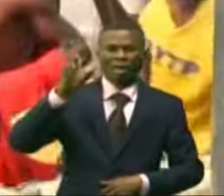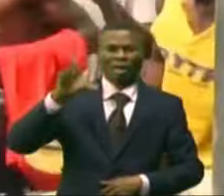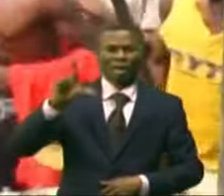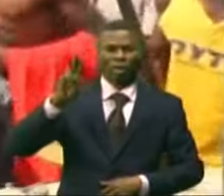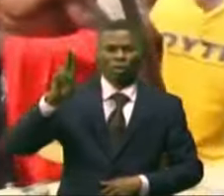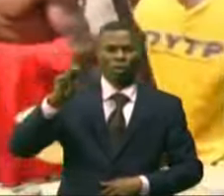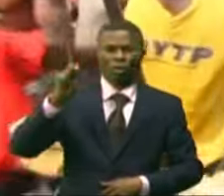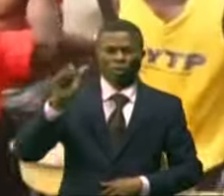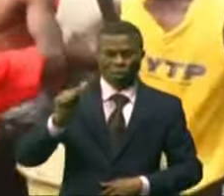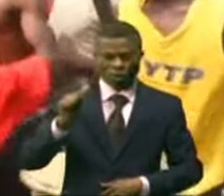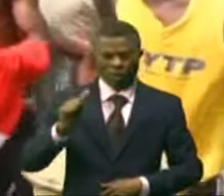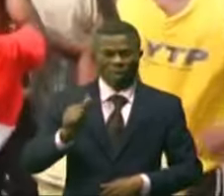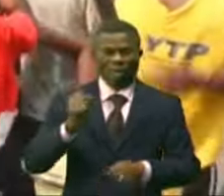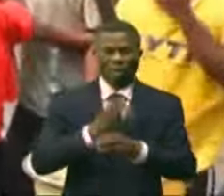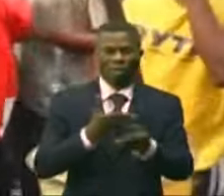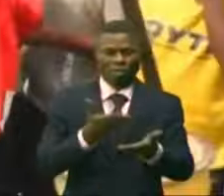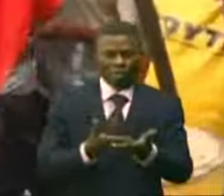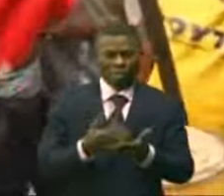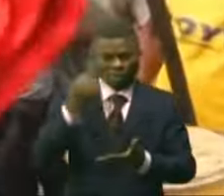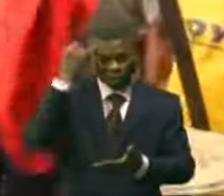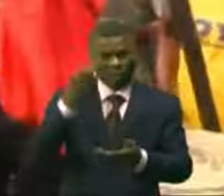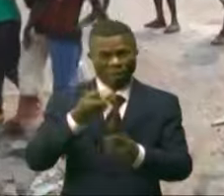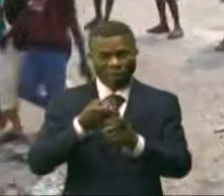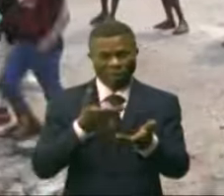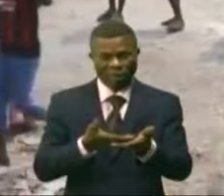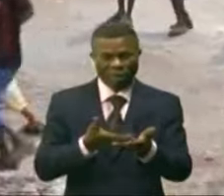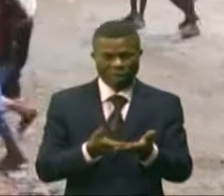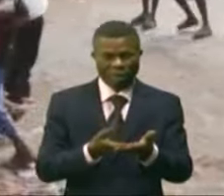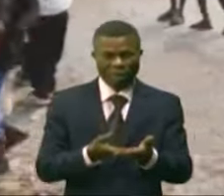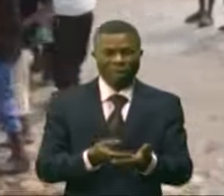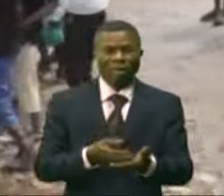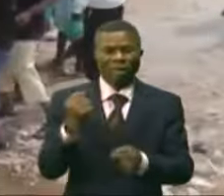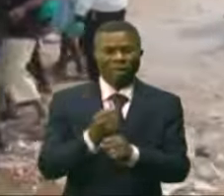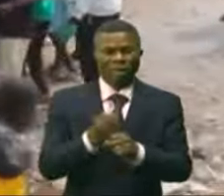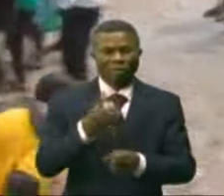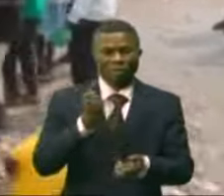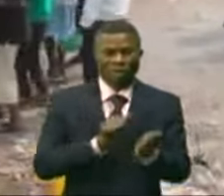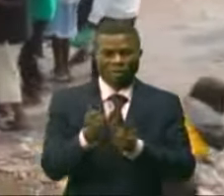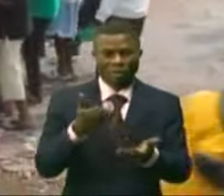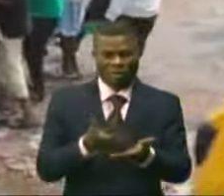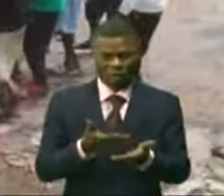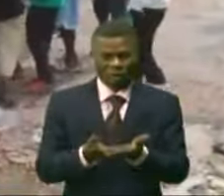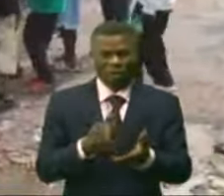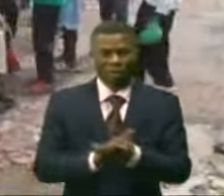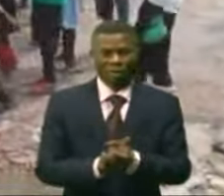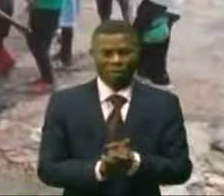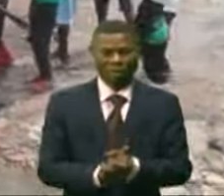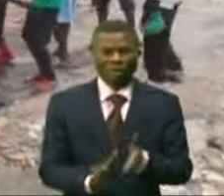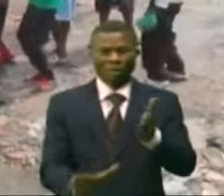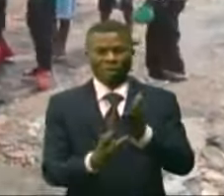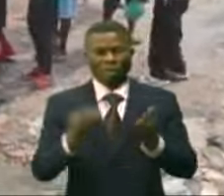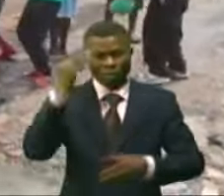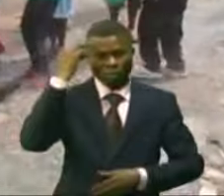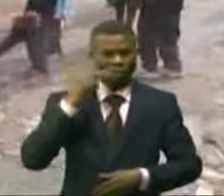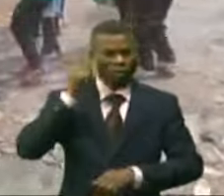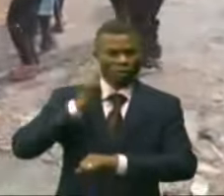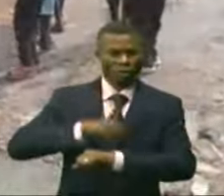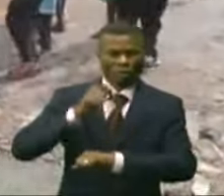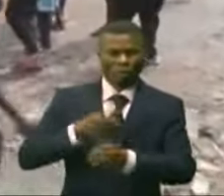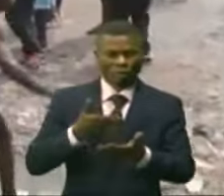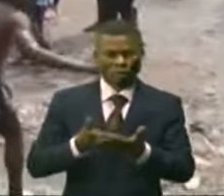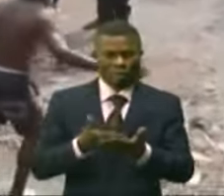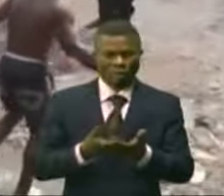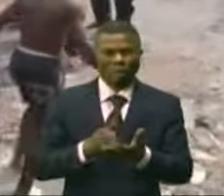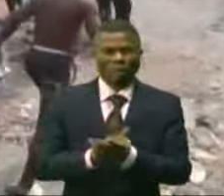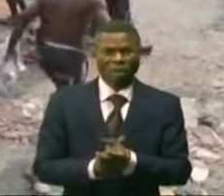études sur la solidité du sol avant d'envisager des travaux de grande envergure. Les vice-ministres de la justice Samuel